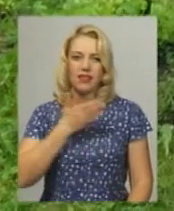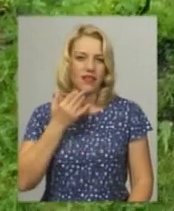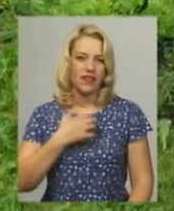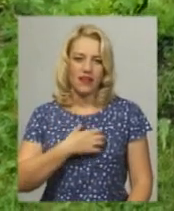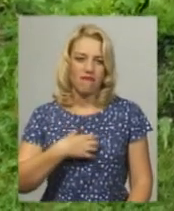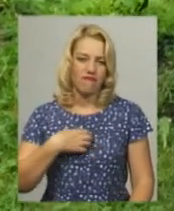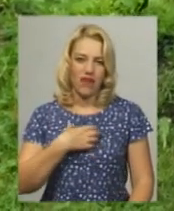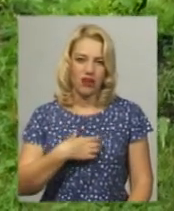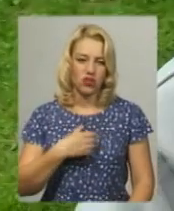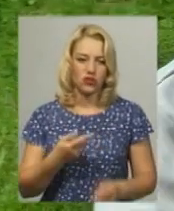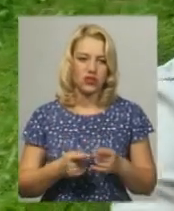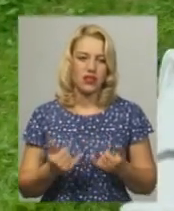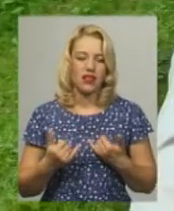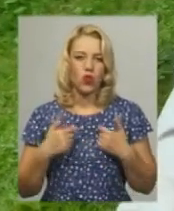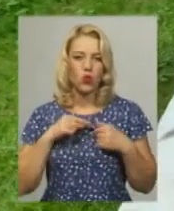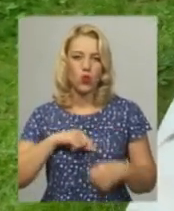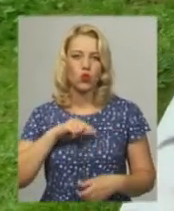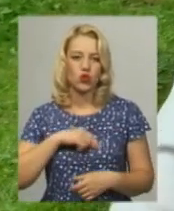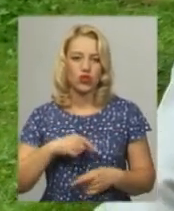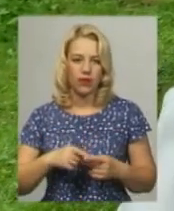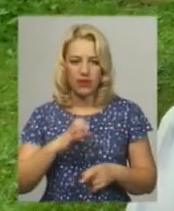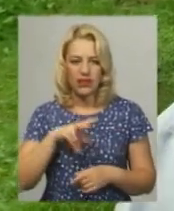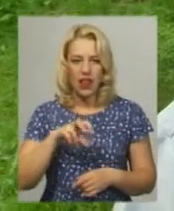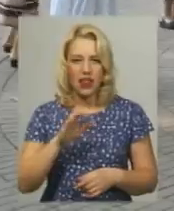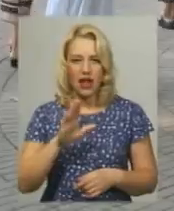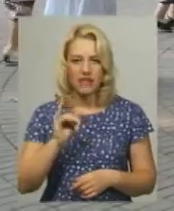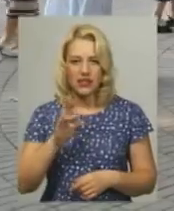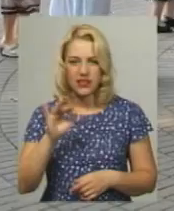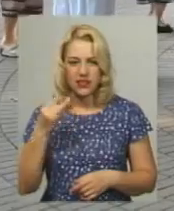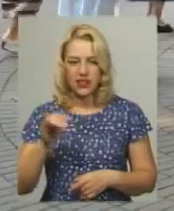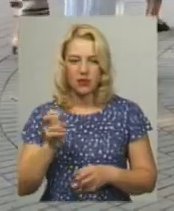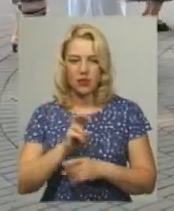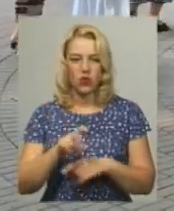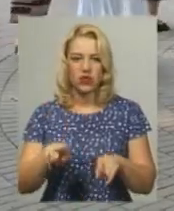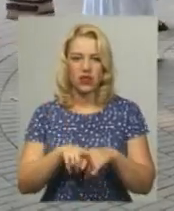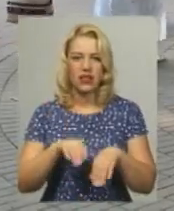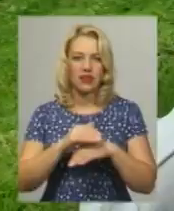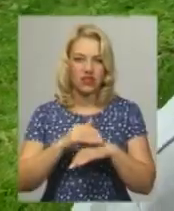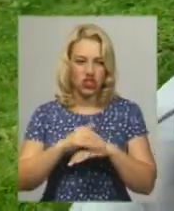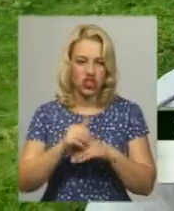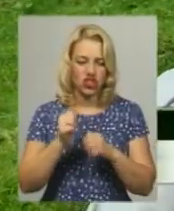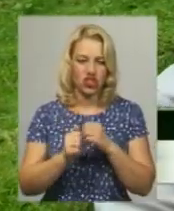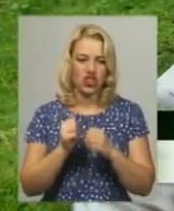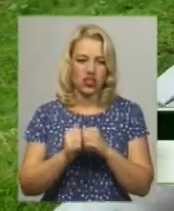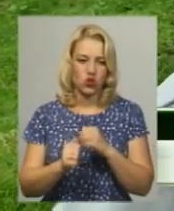кажу, це для душі. Микола Славінський каже, приходить на такі вечірки часто і має улюблені танці.